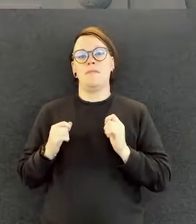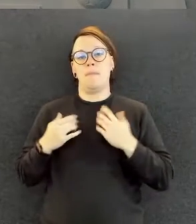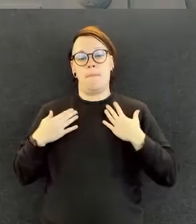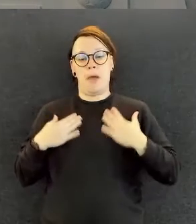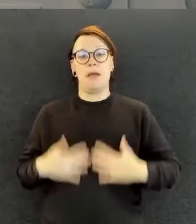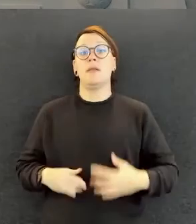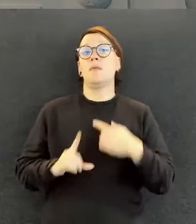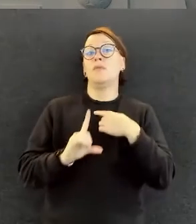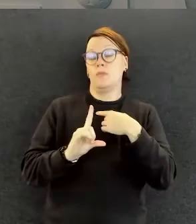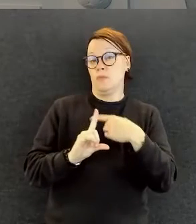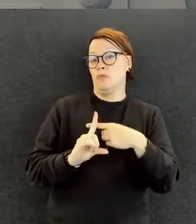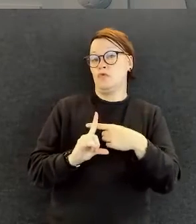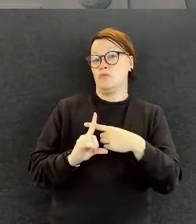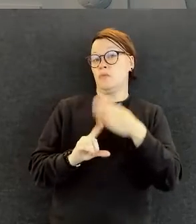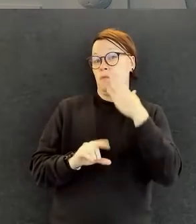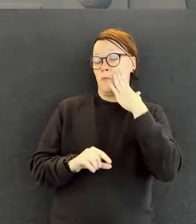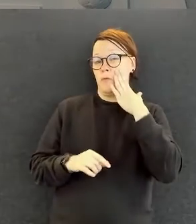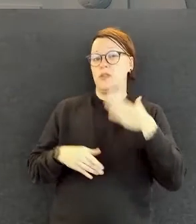huusut.